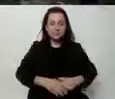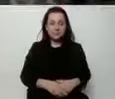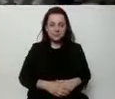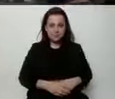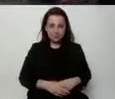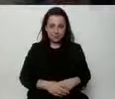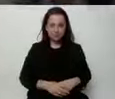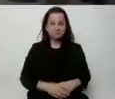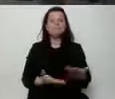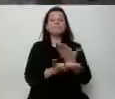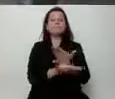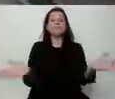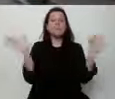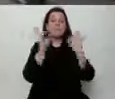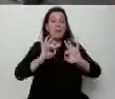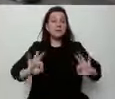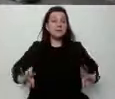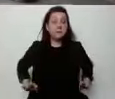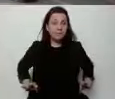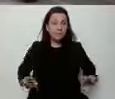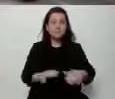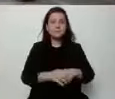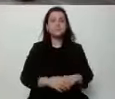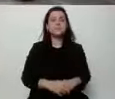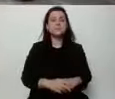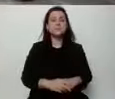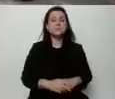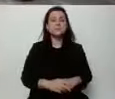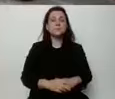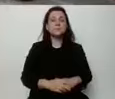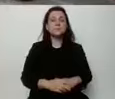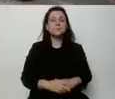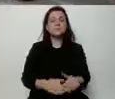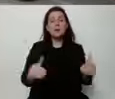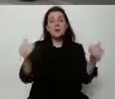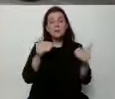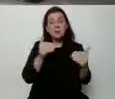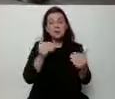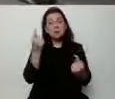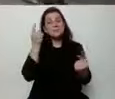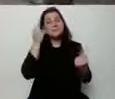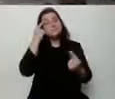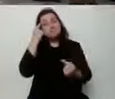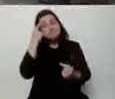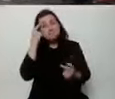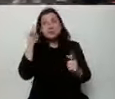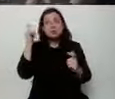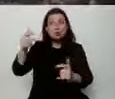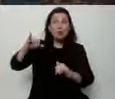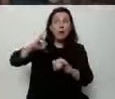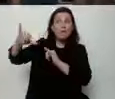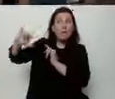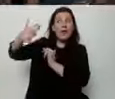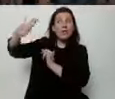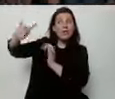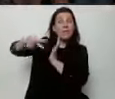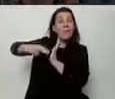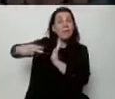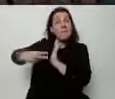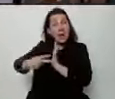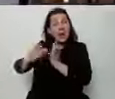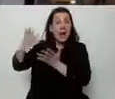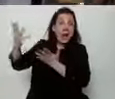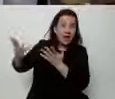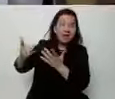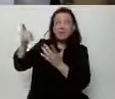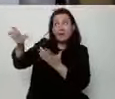Drodzy Państwo, możemy się domyślić, co ta władza planuje. Dlatego, że oni sobie